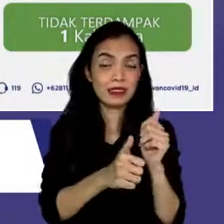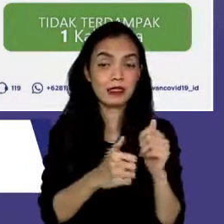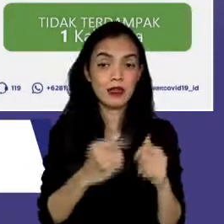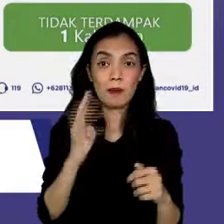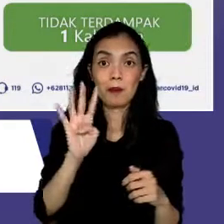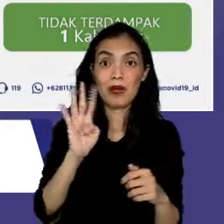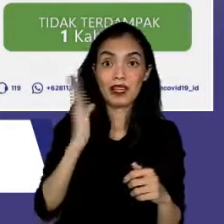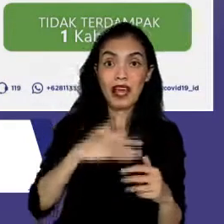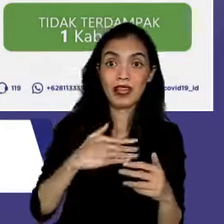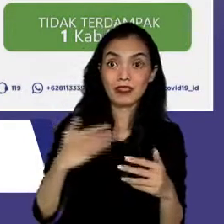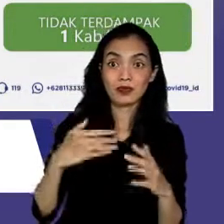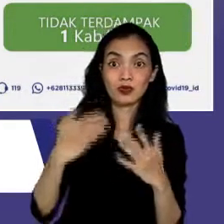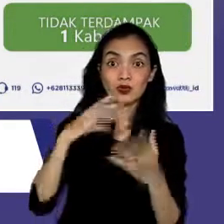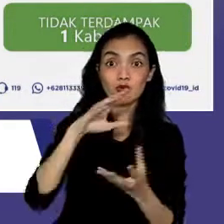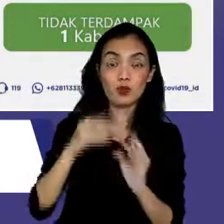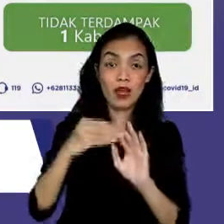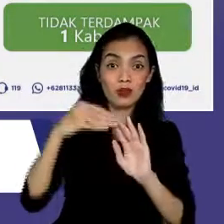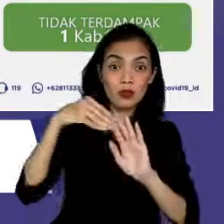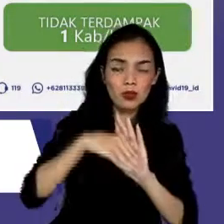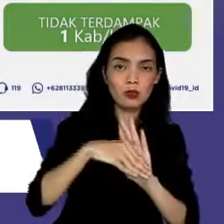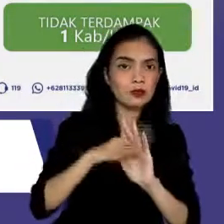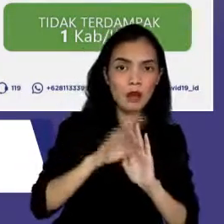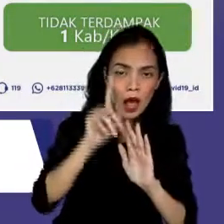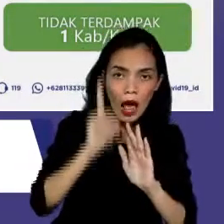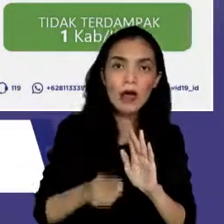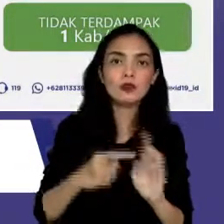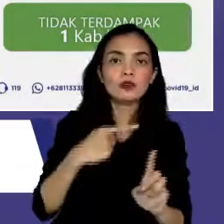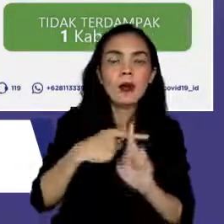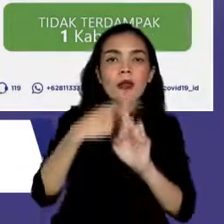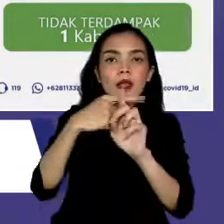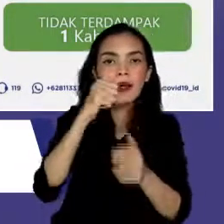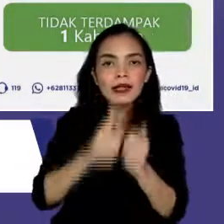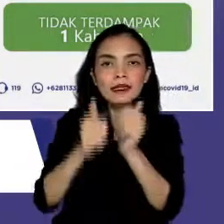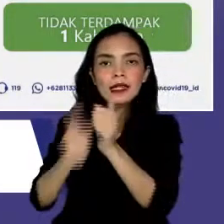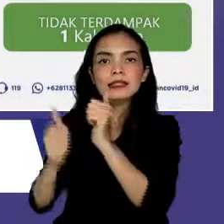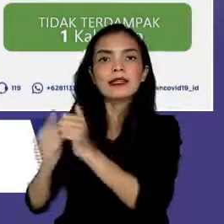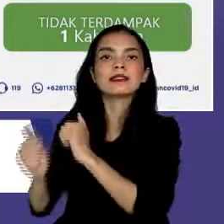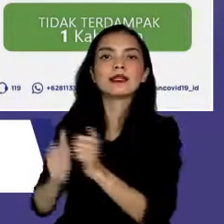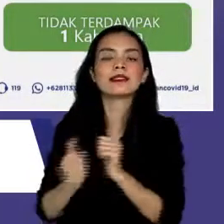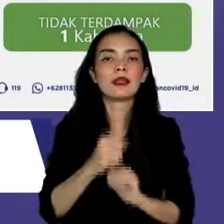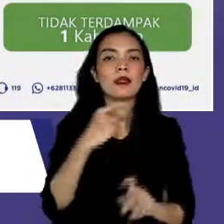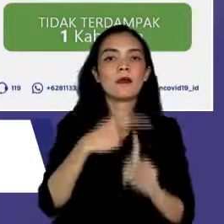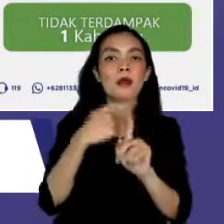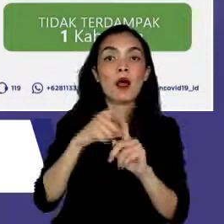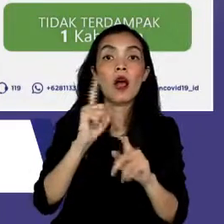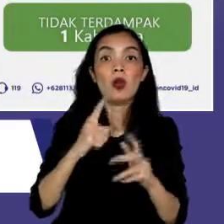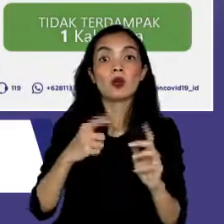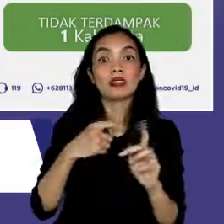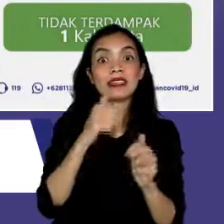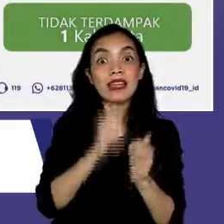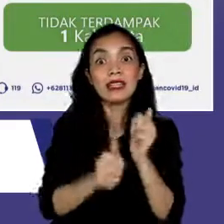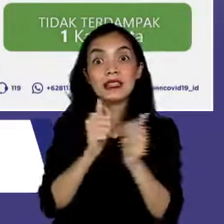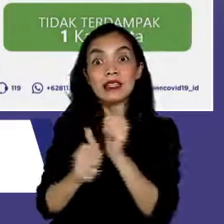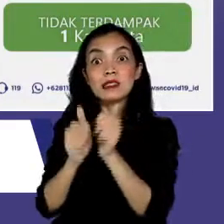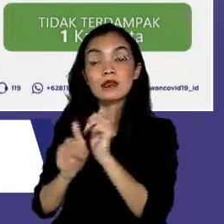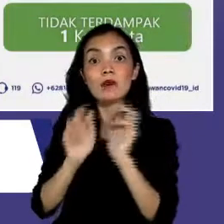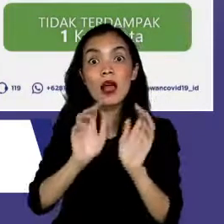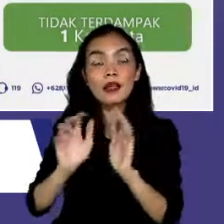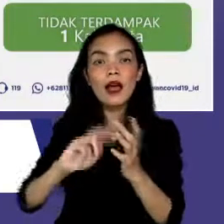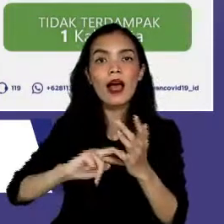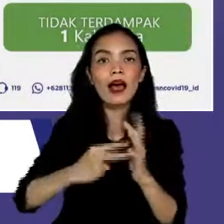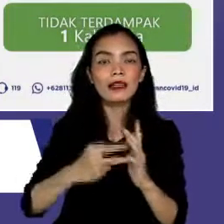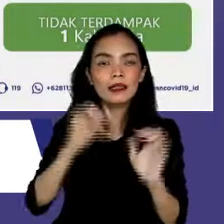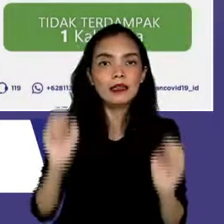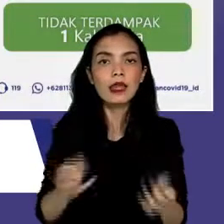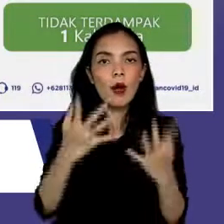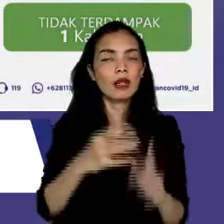hari terakhir perlu untuk segera dikejar untuk meningkat kembali. Karena semakin tinggi testing, semakin banyak kasus yang